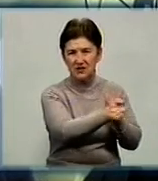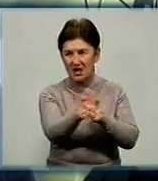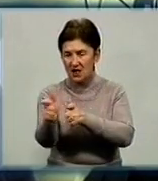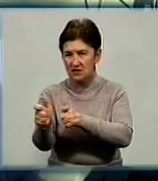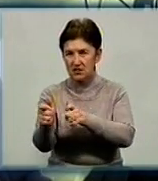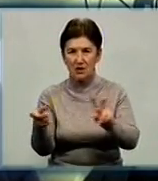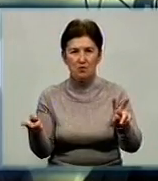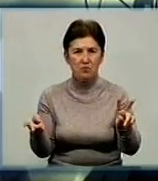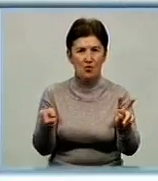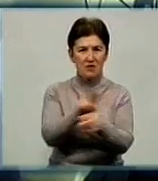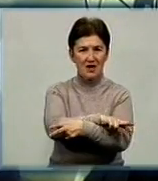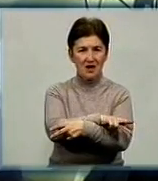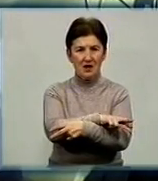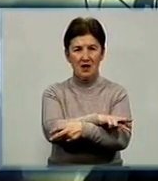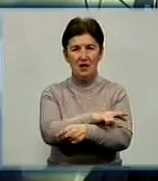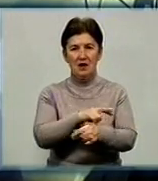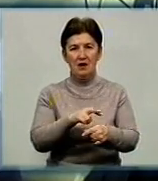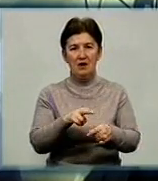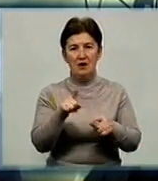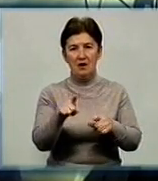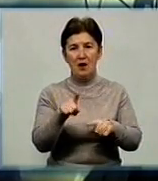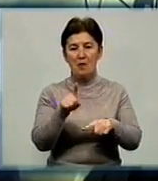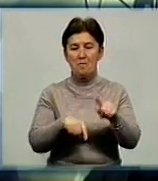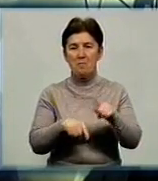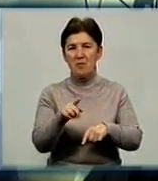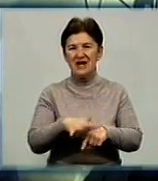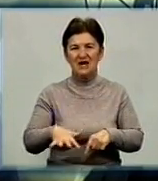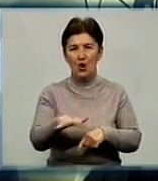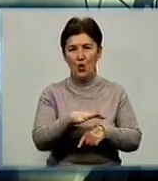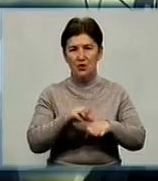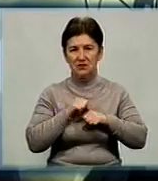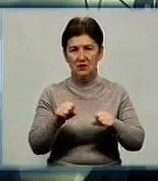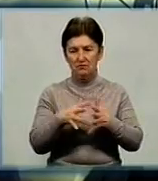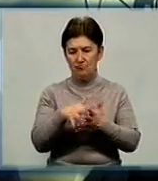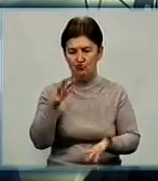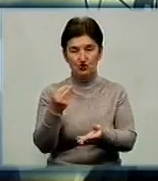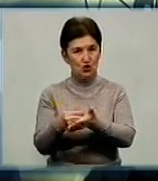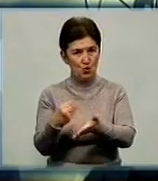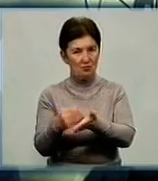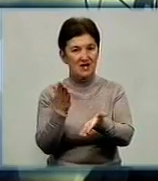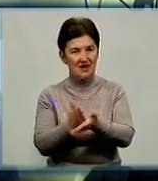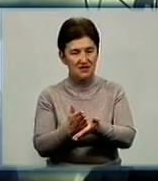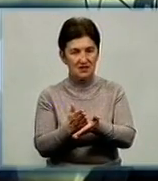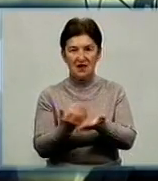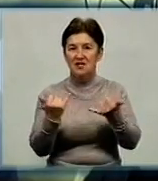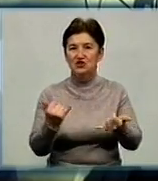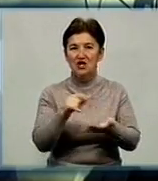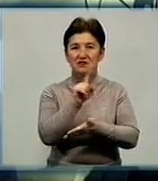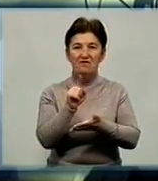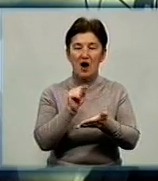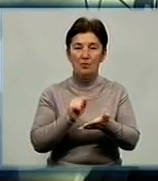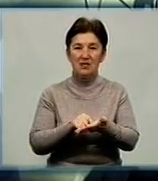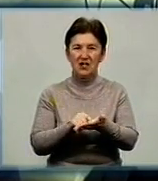поміняли швидко, поки їх не засекли. В організації «Патріот Кіровоградщини» більша сума є. Зараз питання йде,